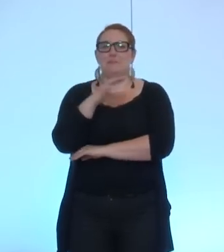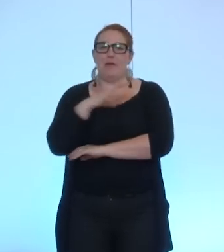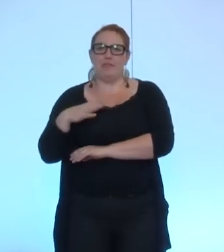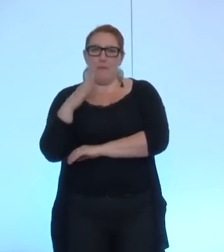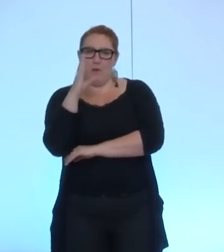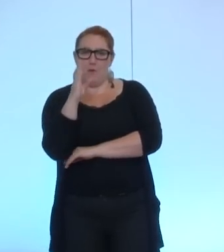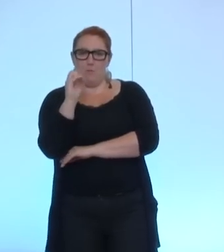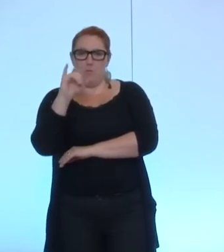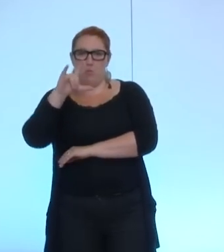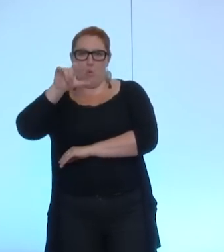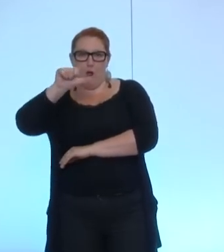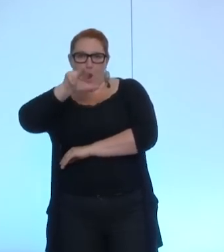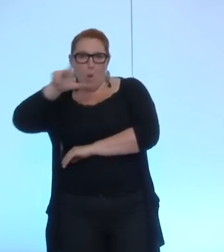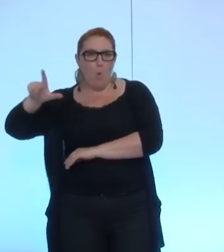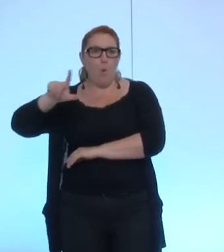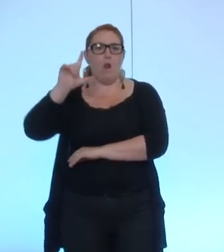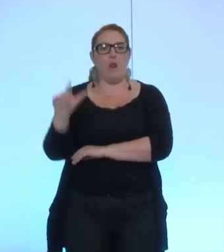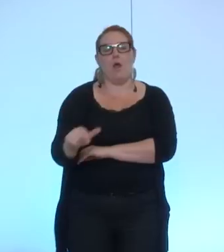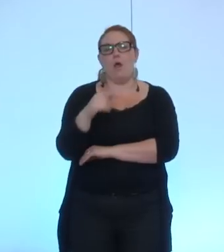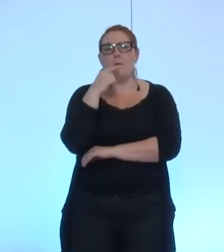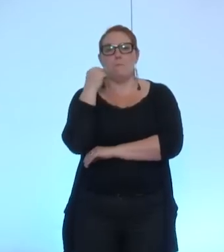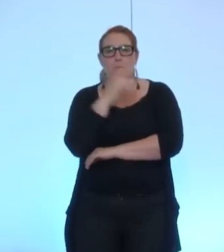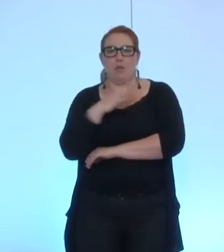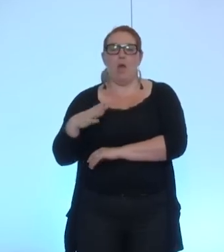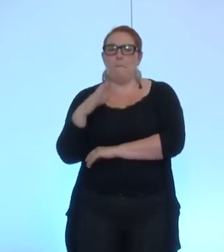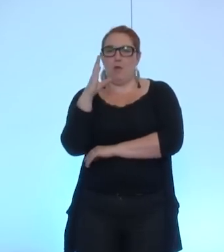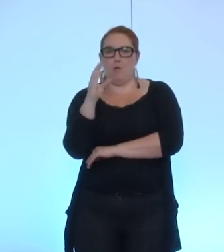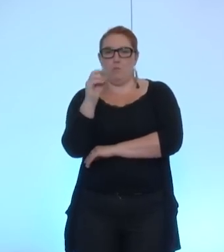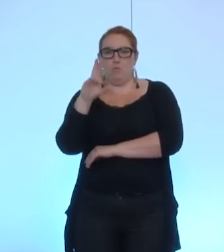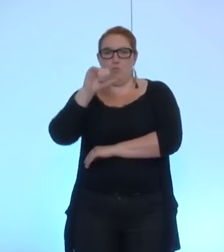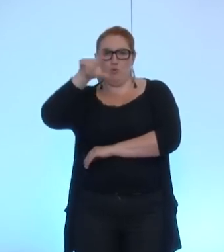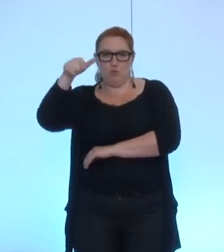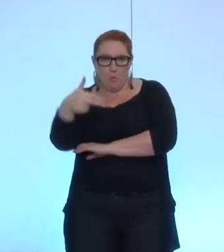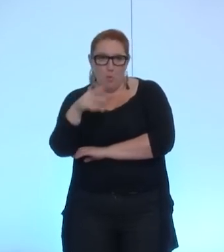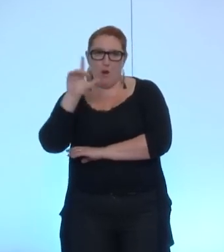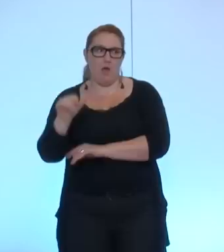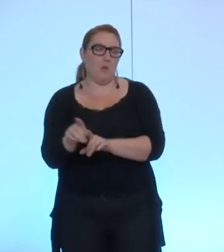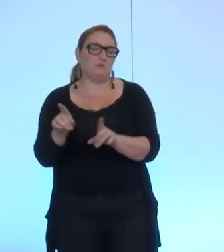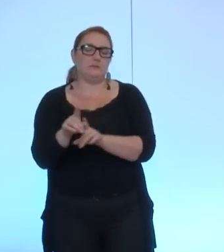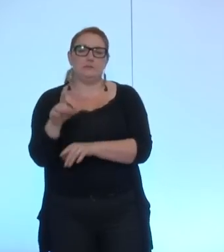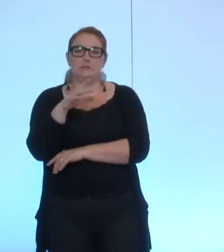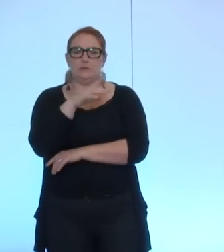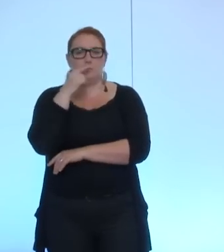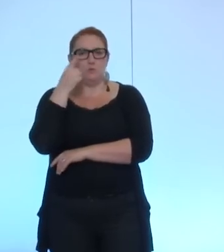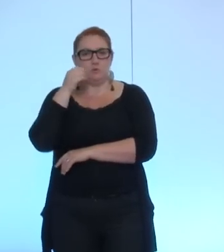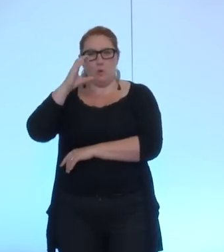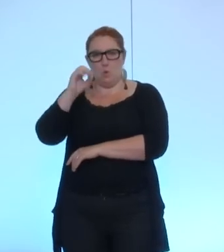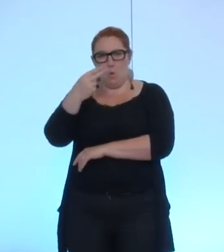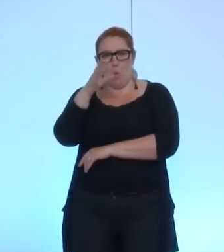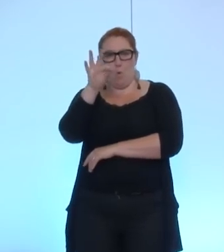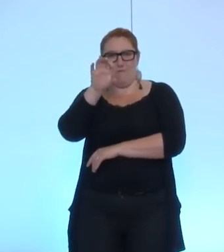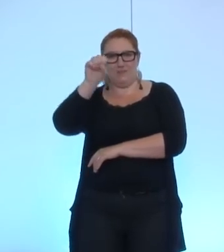Marie-Vonne Boileau est là, Marie-Madeleine Bouillon est là aussi, Alain Confesson,